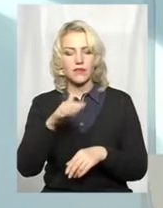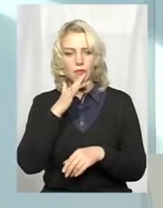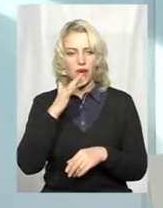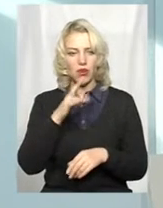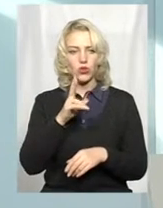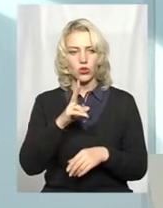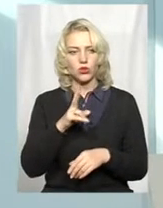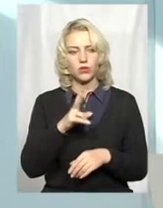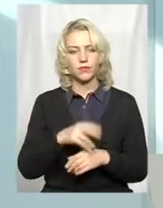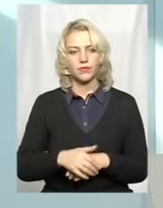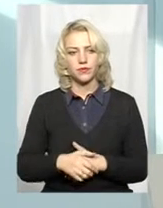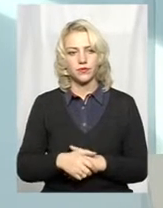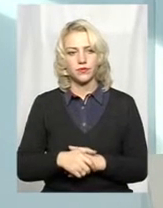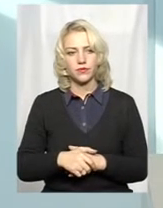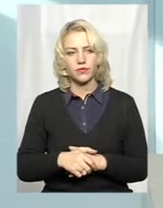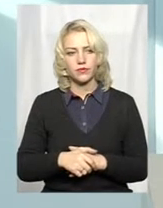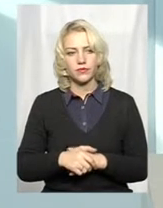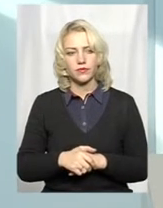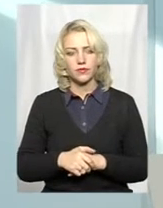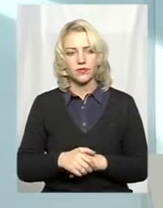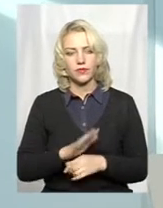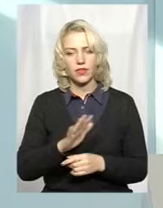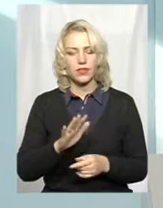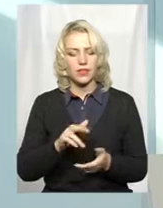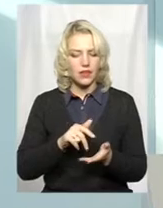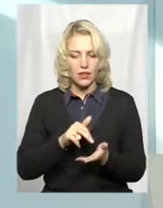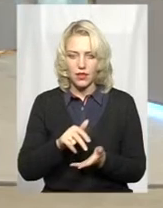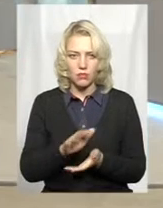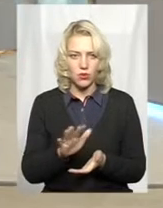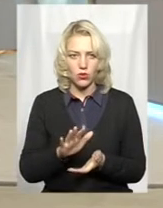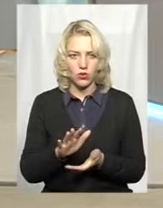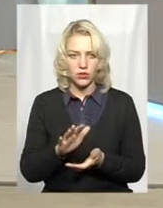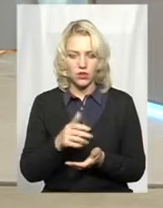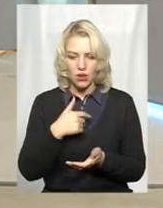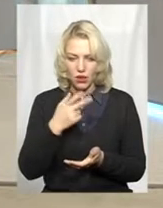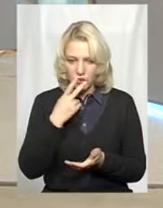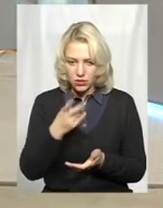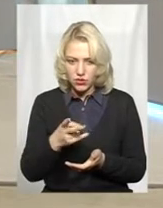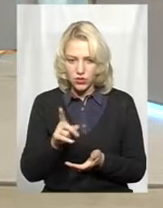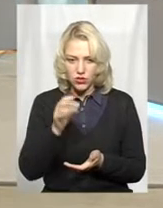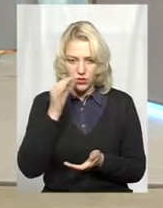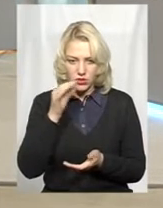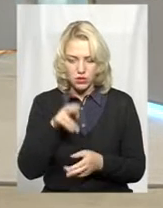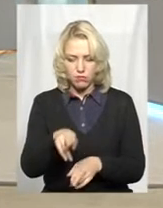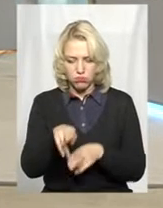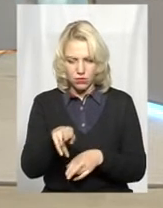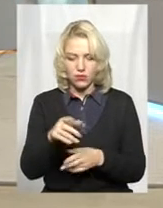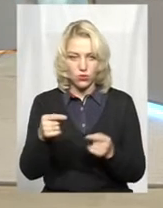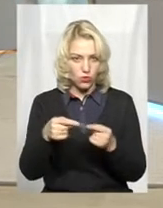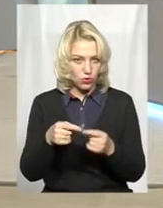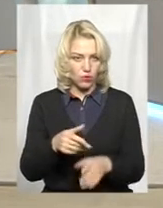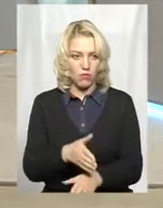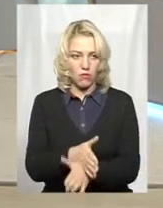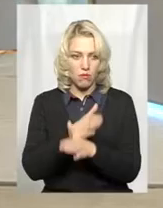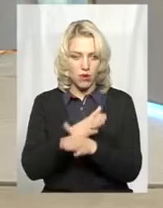мисливців при відстріле лисиці навіть, ну, скажімо, не підходять до неї, просто впевнюються, що вона відстрілена, що вона мертва. Це вже